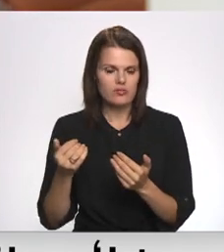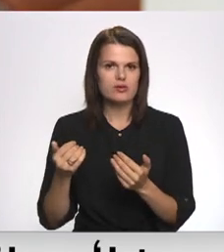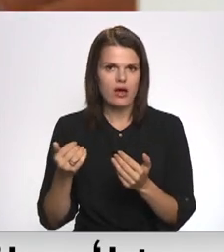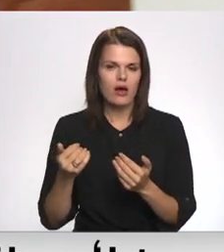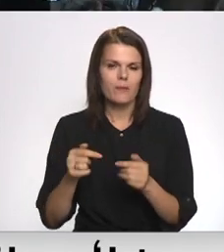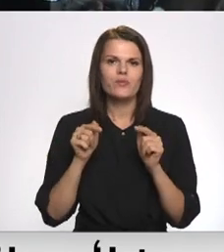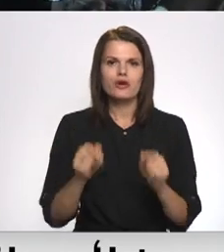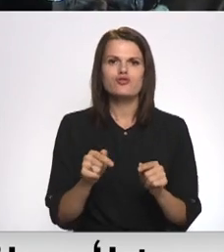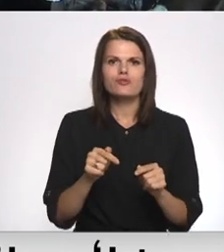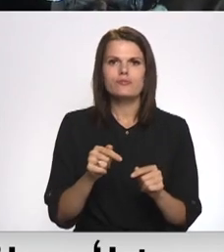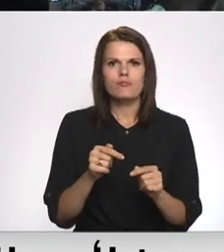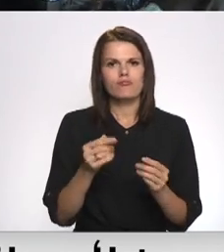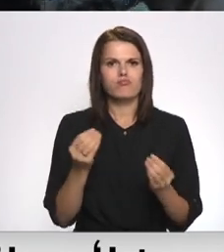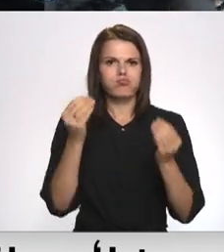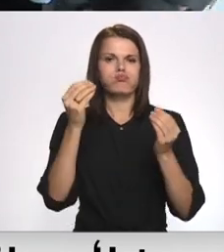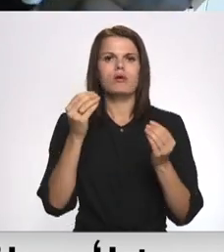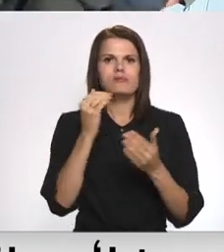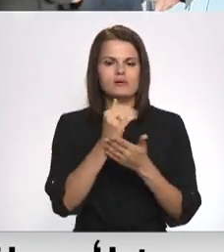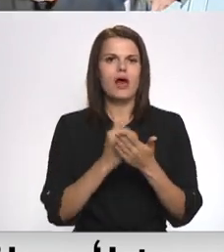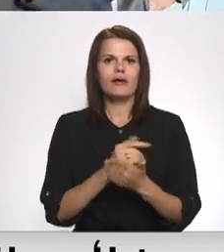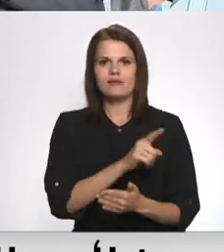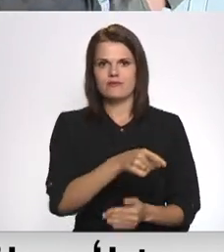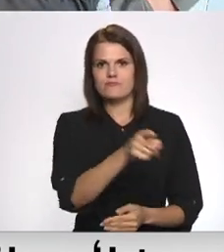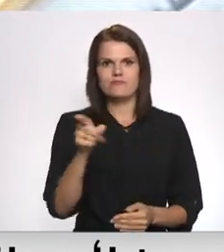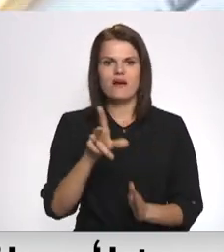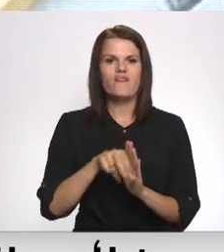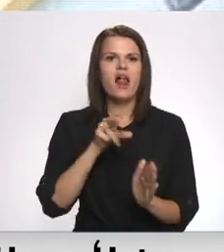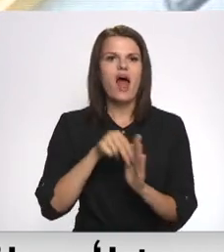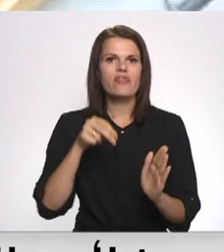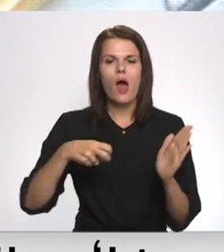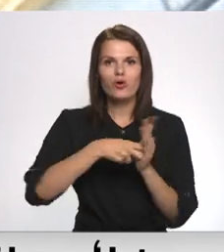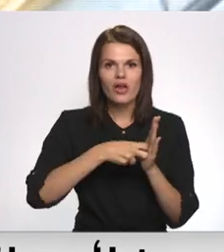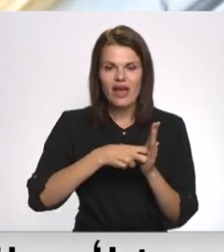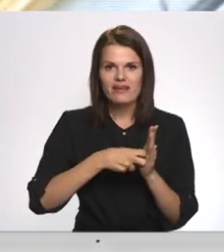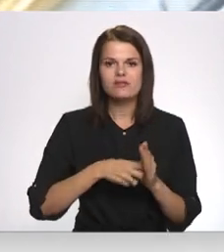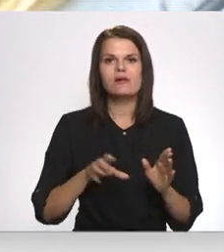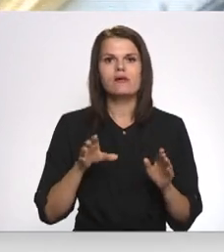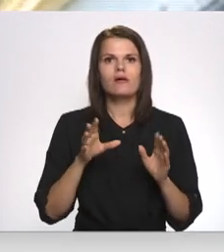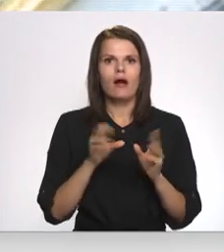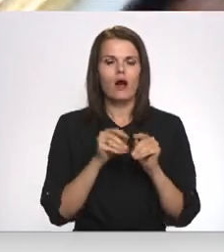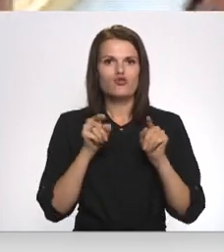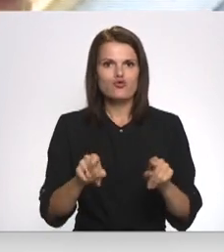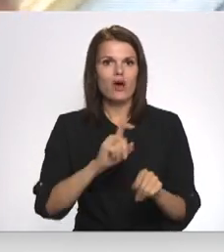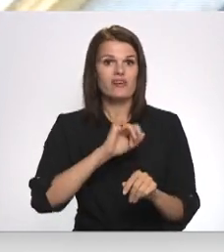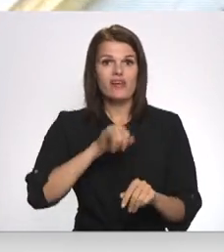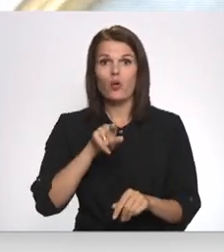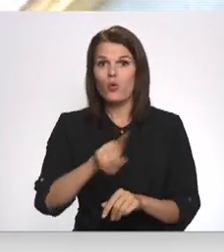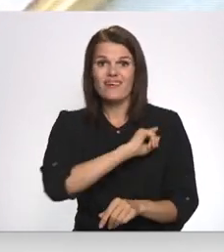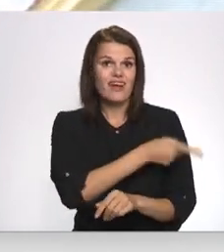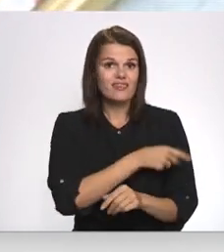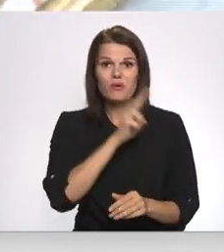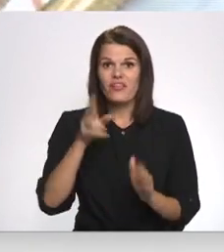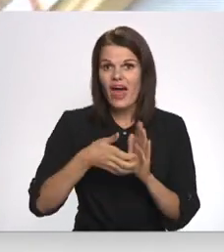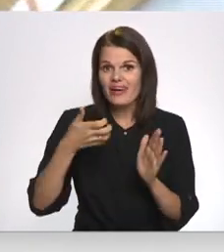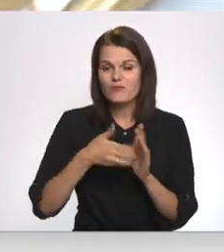Ietekmīgākais saraksts ir vēlētāji, reģistrs. Un, vienkārši, šo ietekmi neizmanto, tad